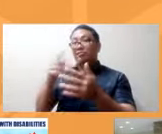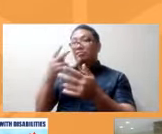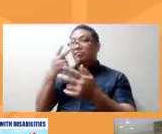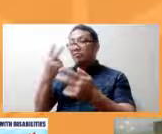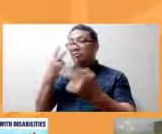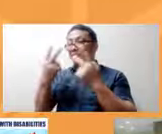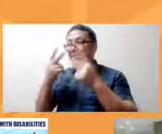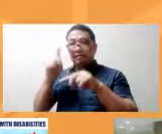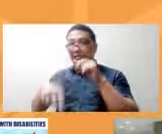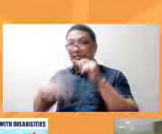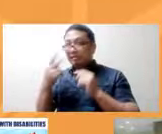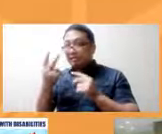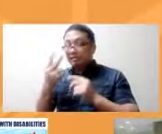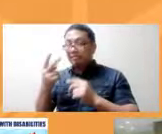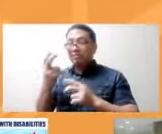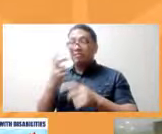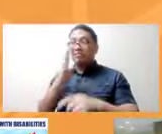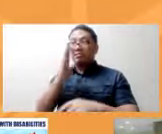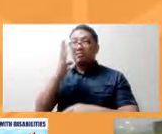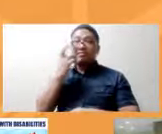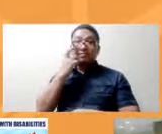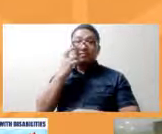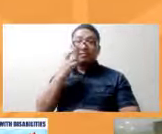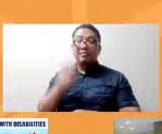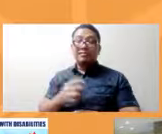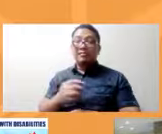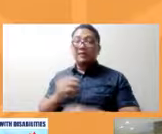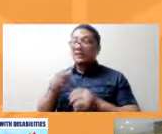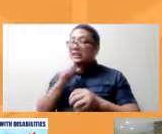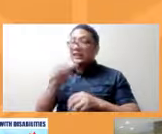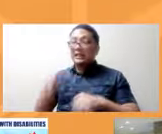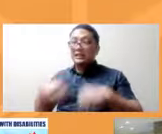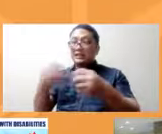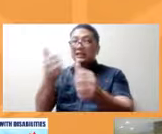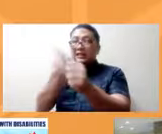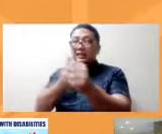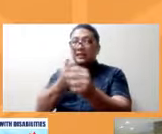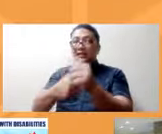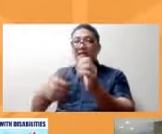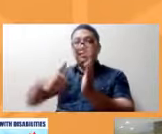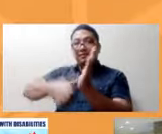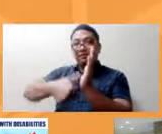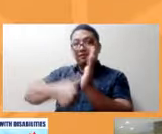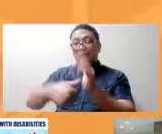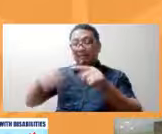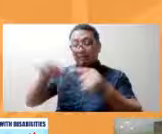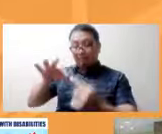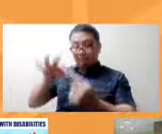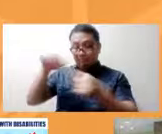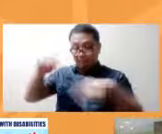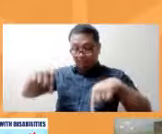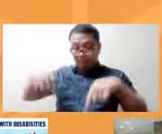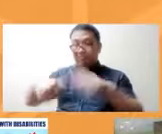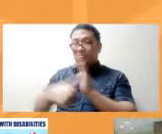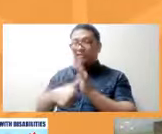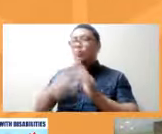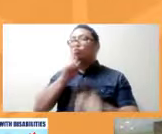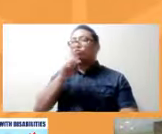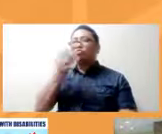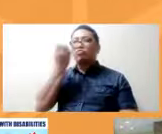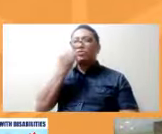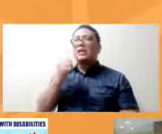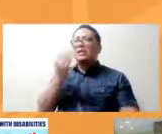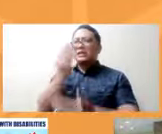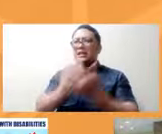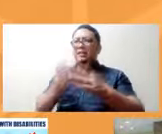pa na ibibigay or wala sa kada eleksyon kahit naman po ngayong eleksyon na to may pagkukulang pa rin though may nakikita naman na